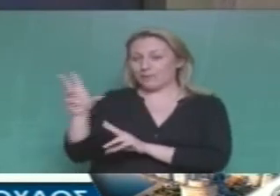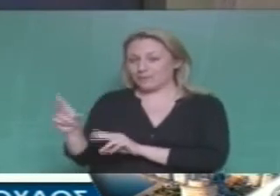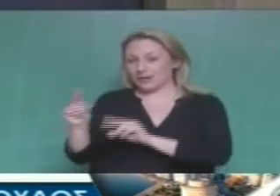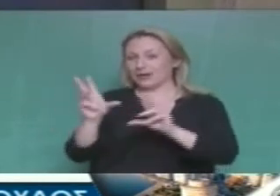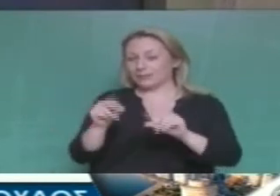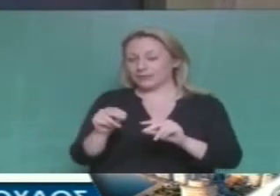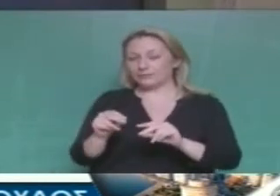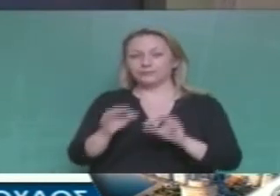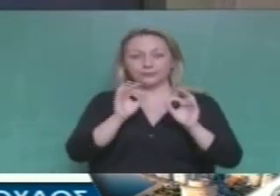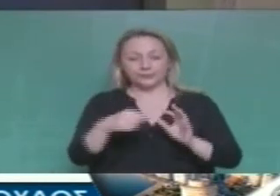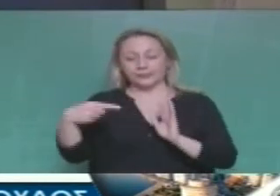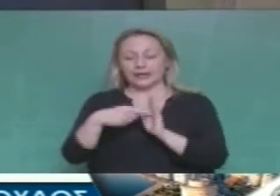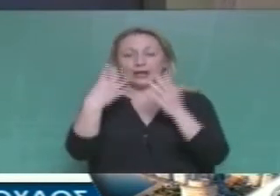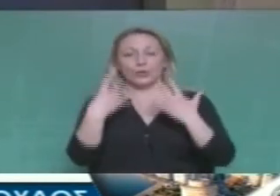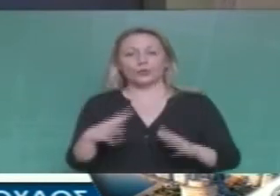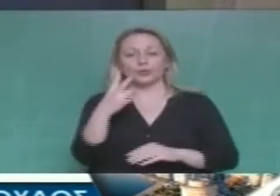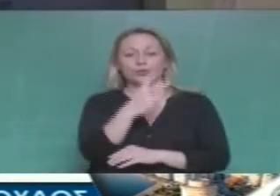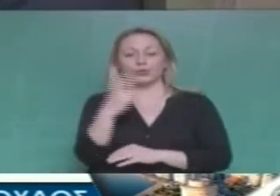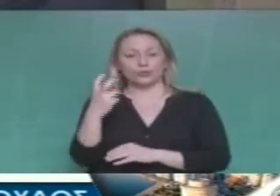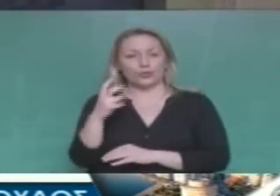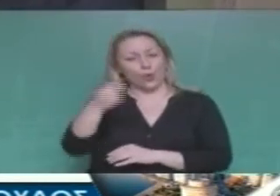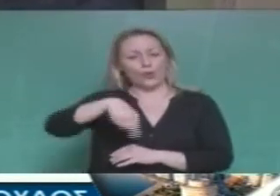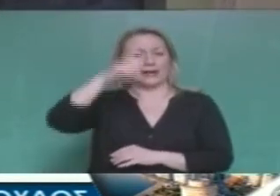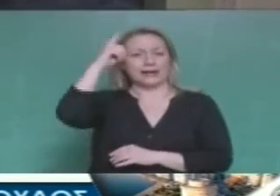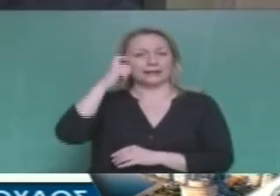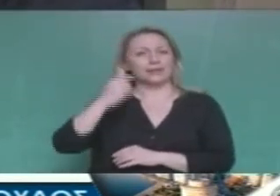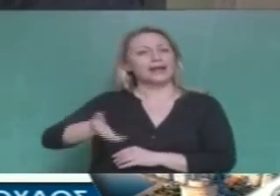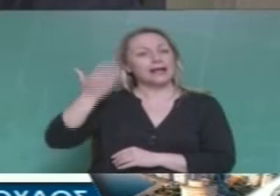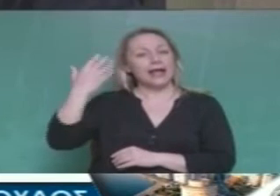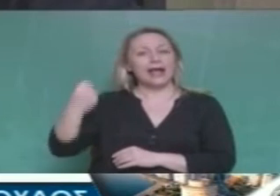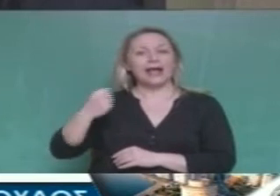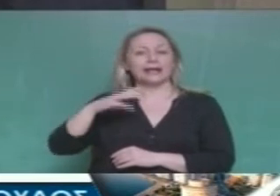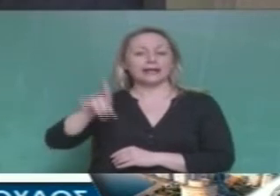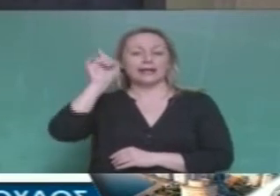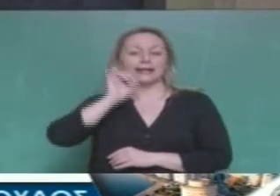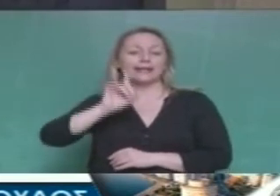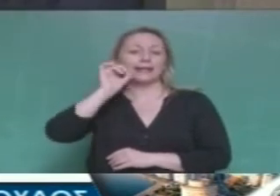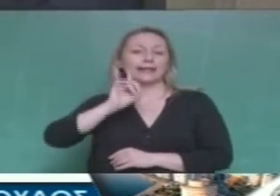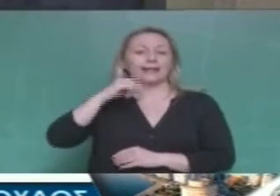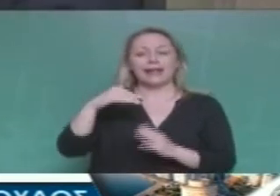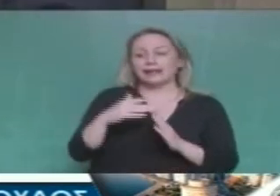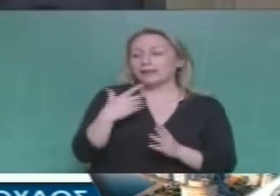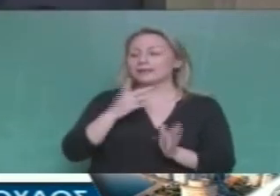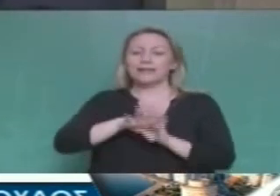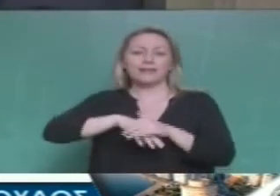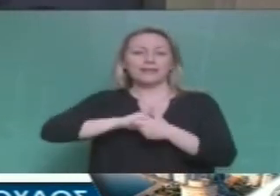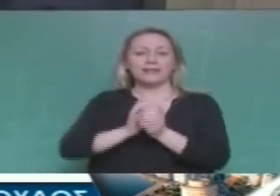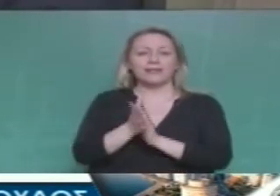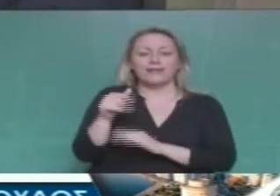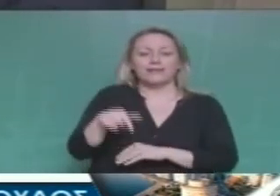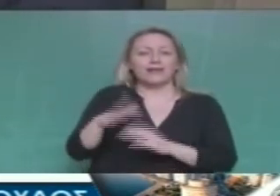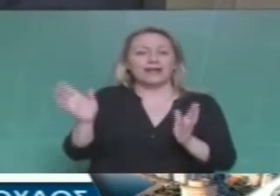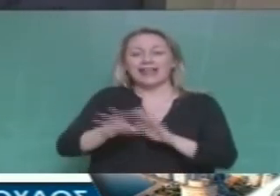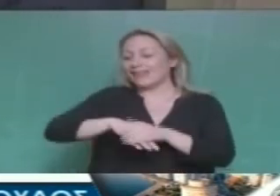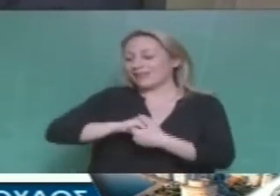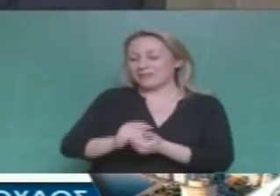1922, και είναι γνωστό αυτό, βρέθηκαν και τότε μερικές νοικοκυρές που θα έλεγαν «Και τι μας ενδιαφέρουν να θα πληγούν τα δικά σας παιδιά,